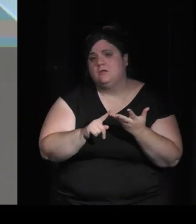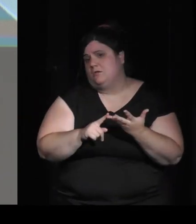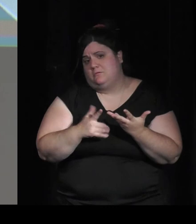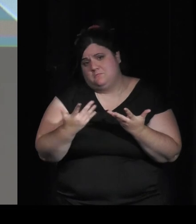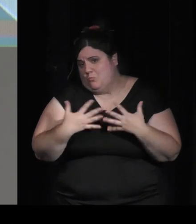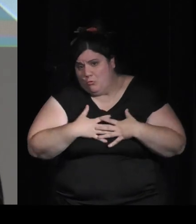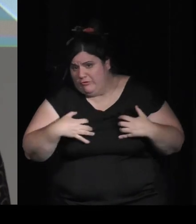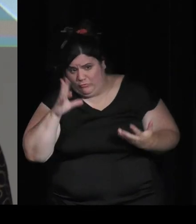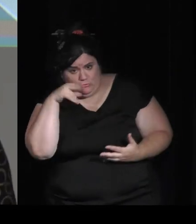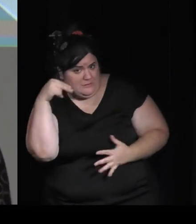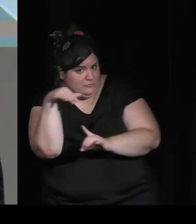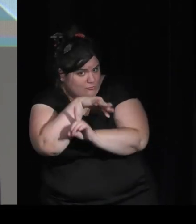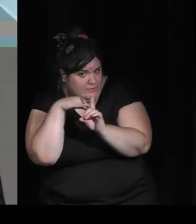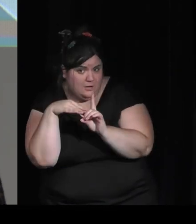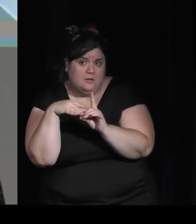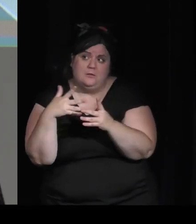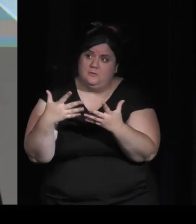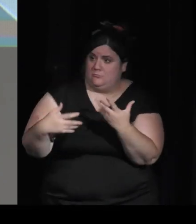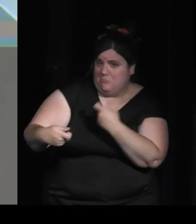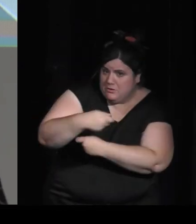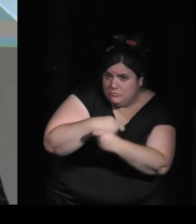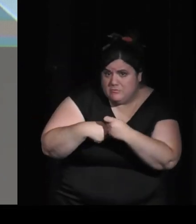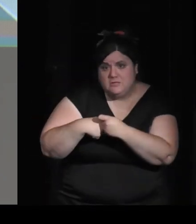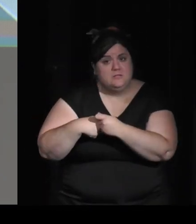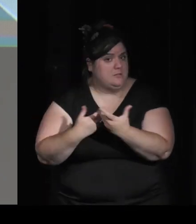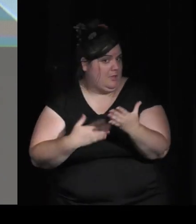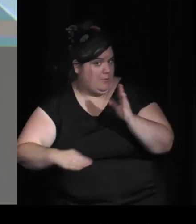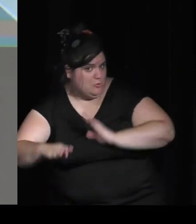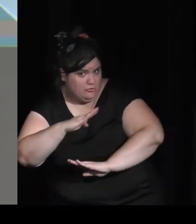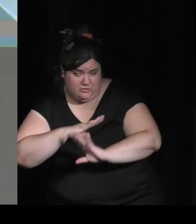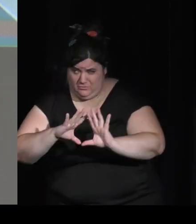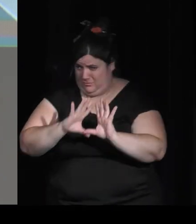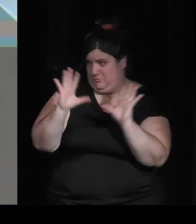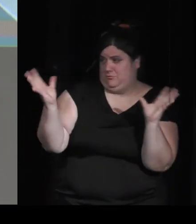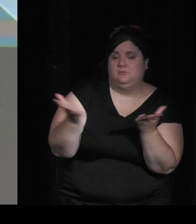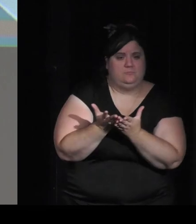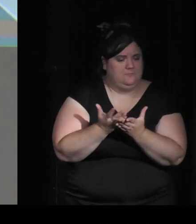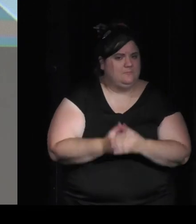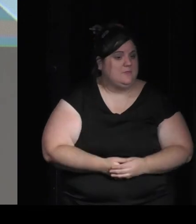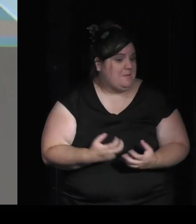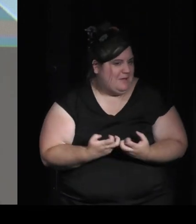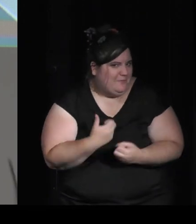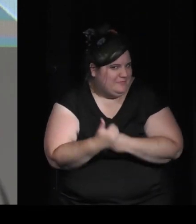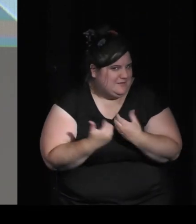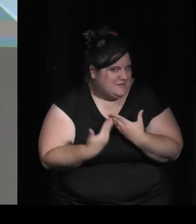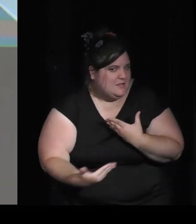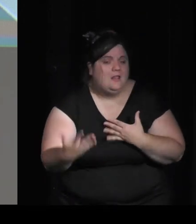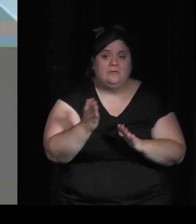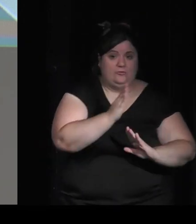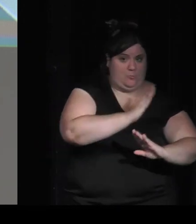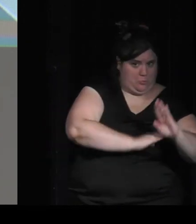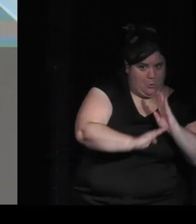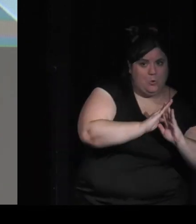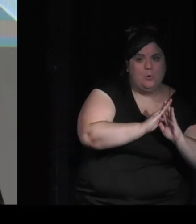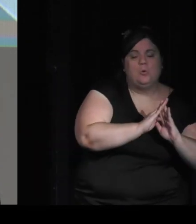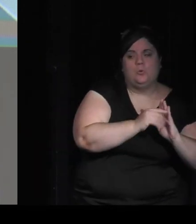'acceptation dans l'économie et dans la biologie puisque nous avons aussi un sujet cette année qui va traiter de biomes et justement d'interaction